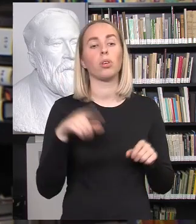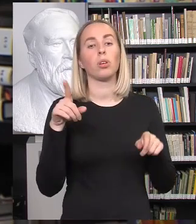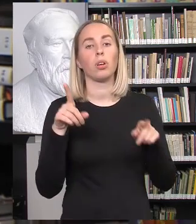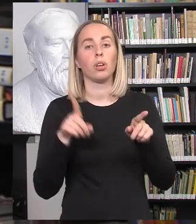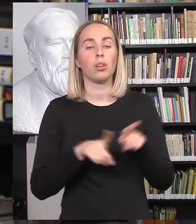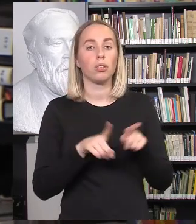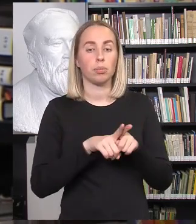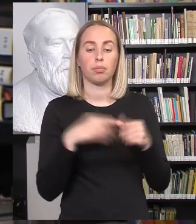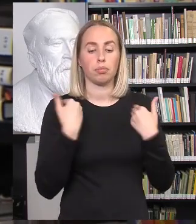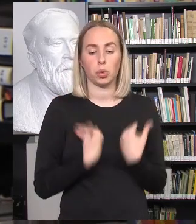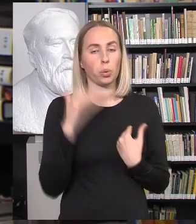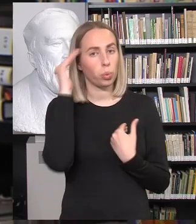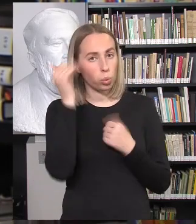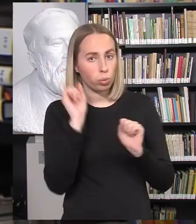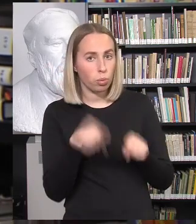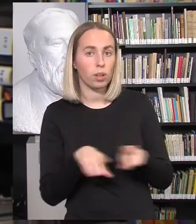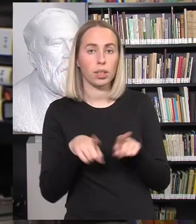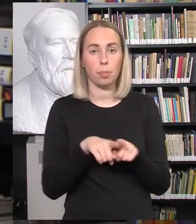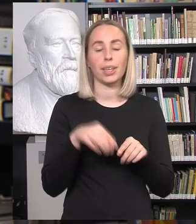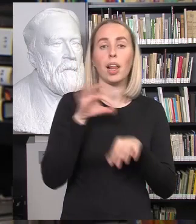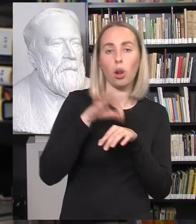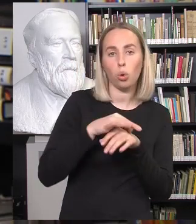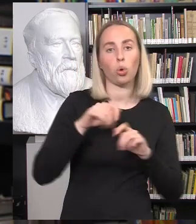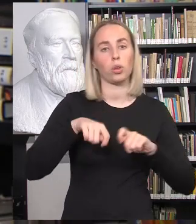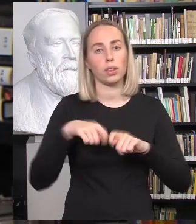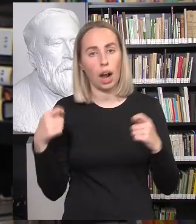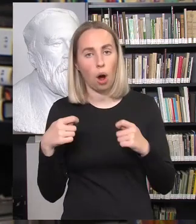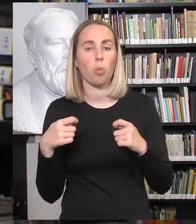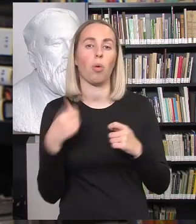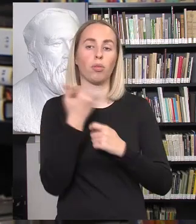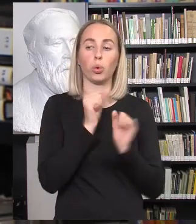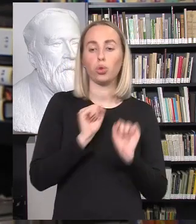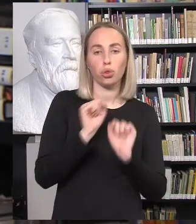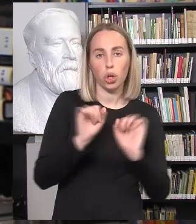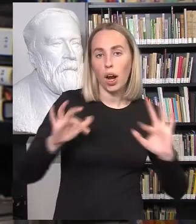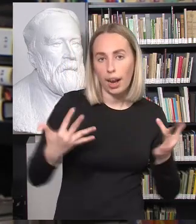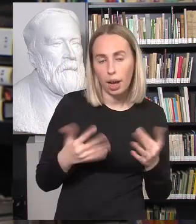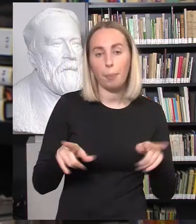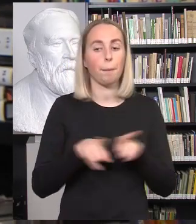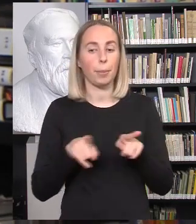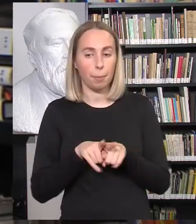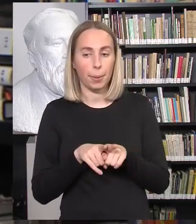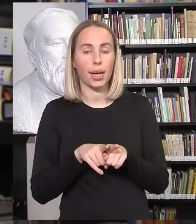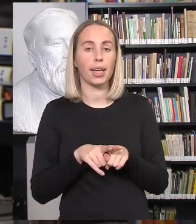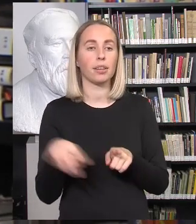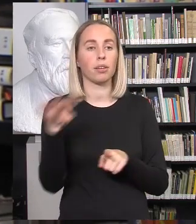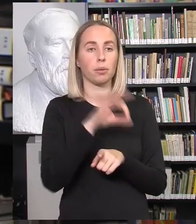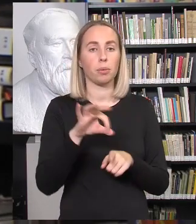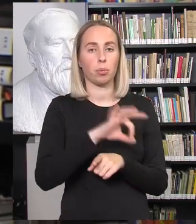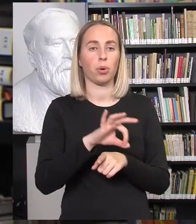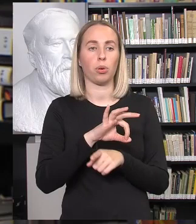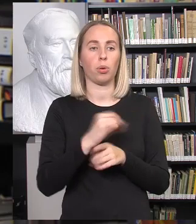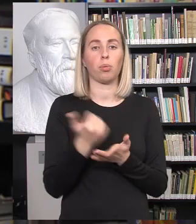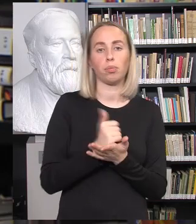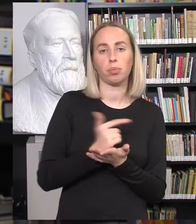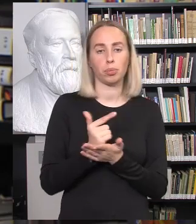įgūdžius, paaiškina, kaip išvengti lygų ir traumų. Ir tada čia kažkur aiškinama apie tai, kokios būna įvairios seksualinės